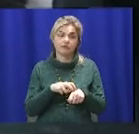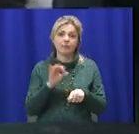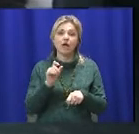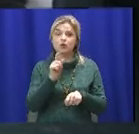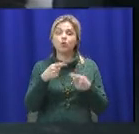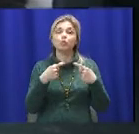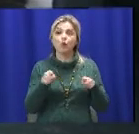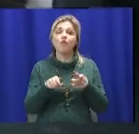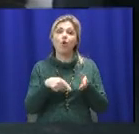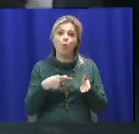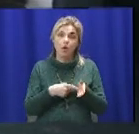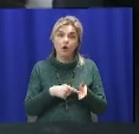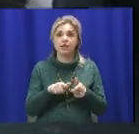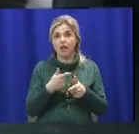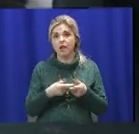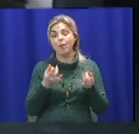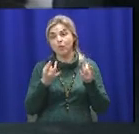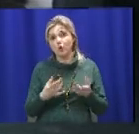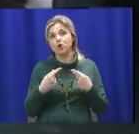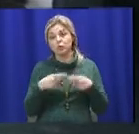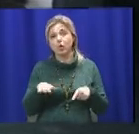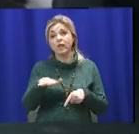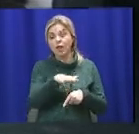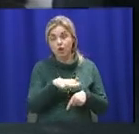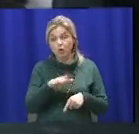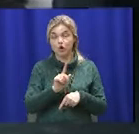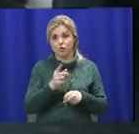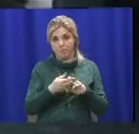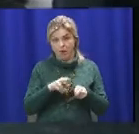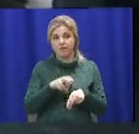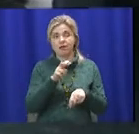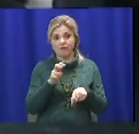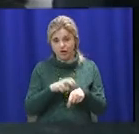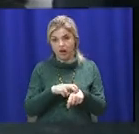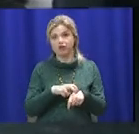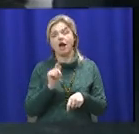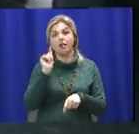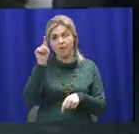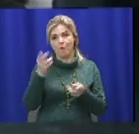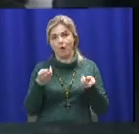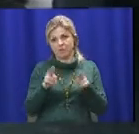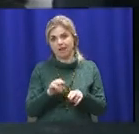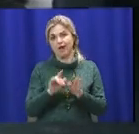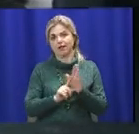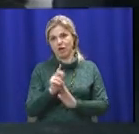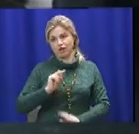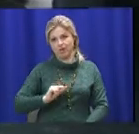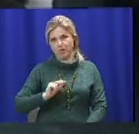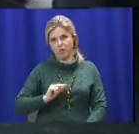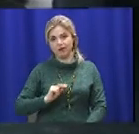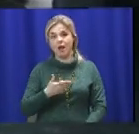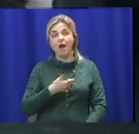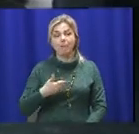другого города, или врача просто с другой территории, чтобы этот врач там остался и начал работать. Мы с